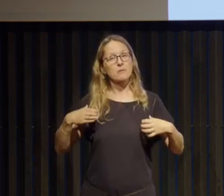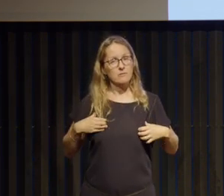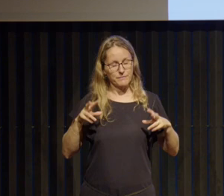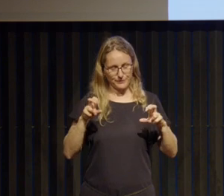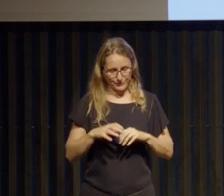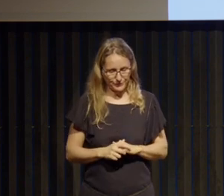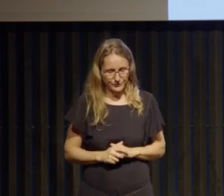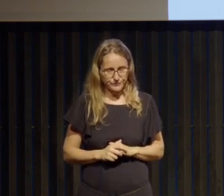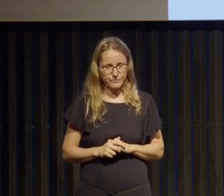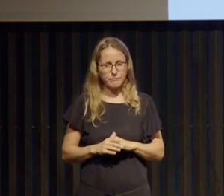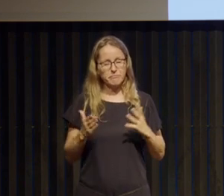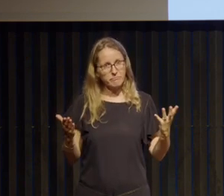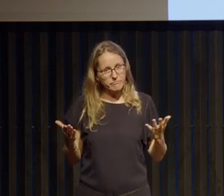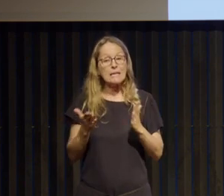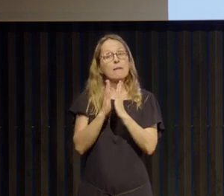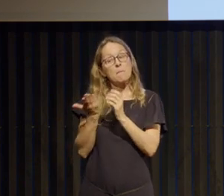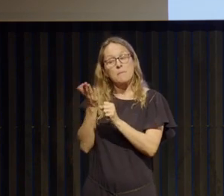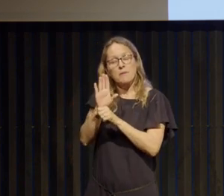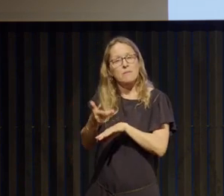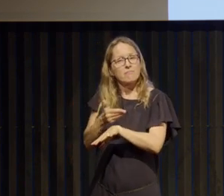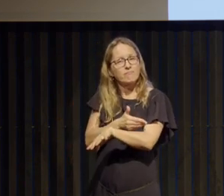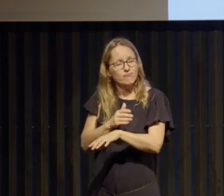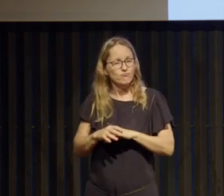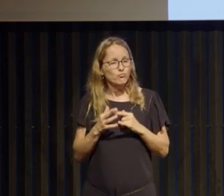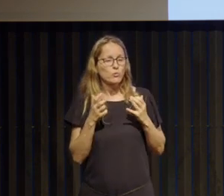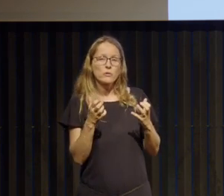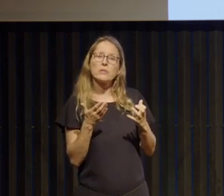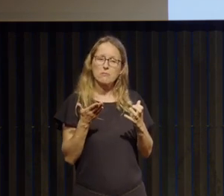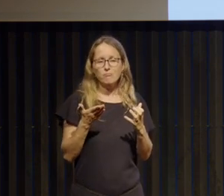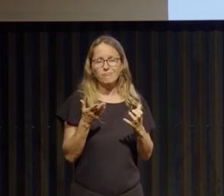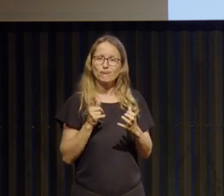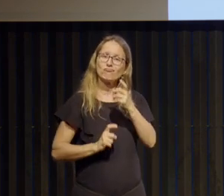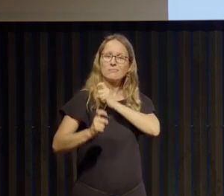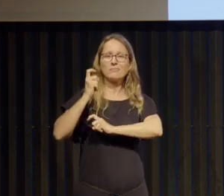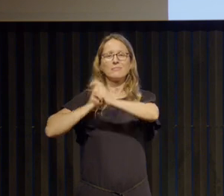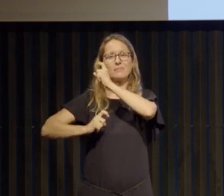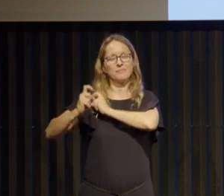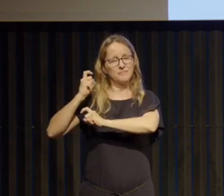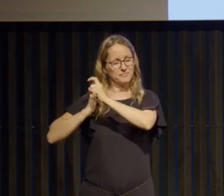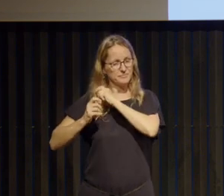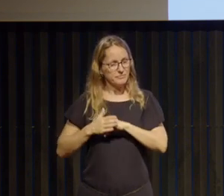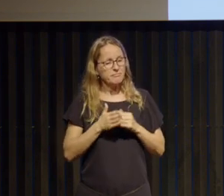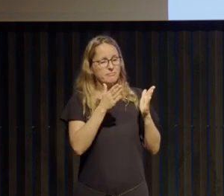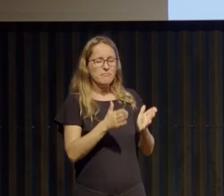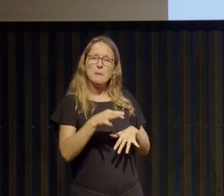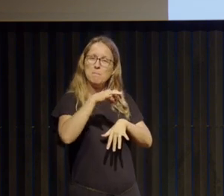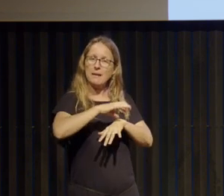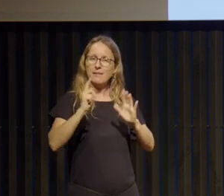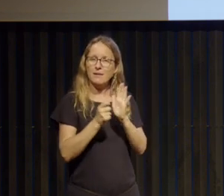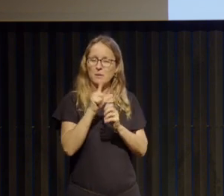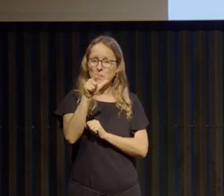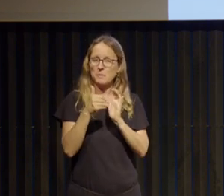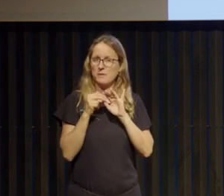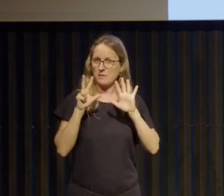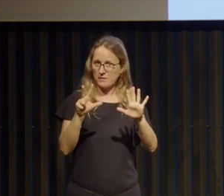Avant d'en venir à la présentation de cet ouvrage, j'aimerais faire un retour en arrière. Vous êtes tombée malade en 2008